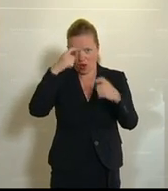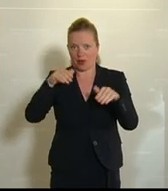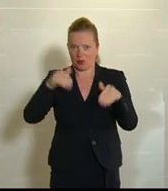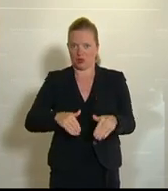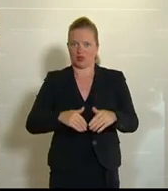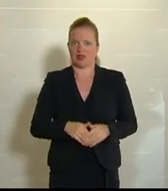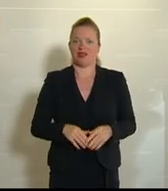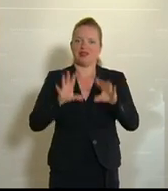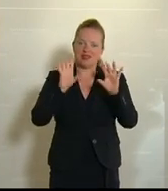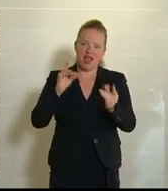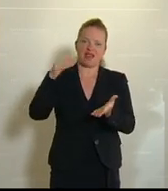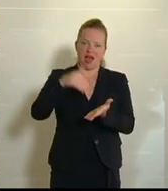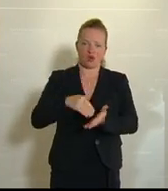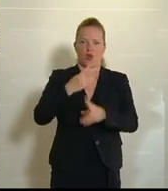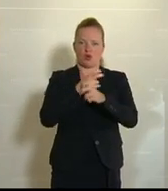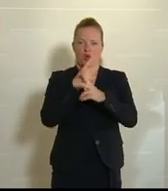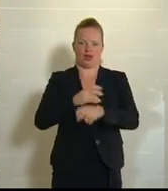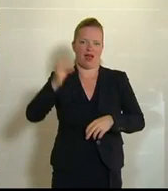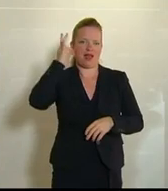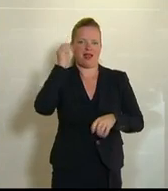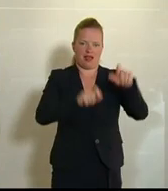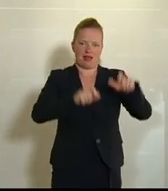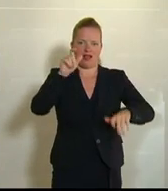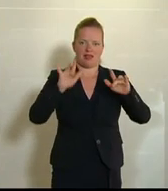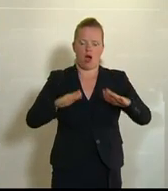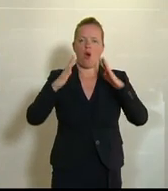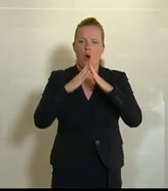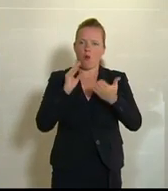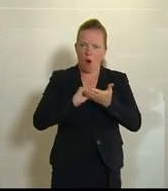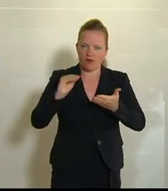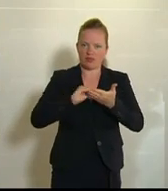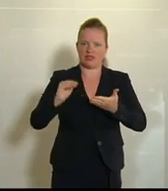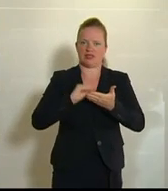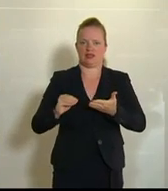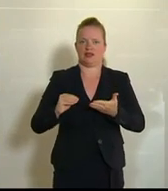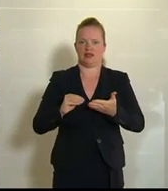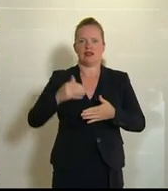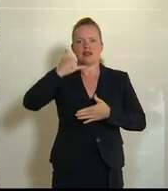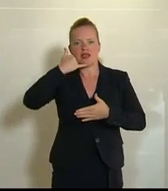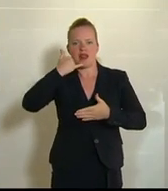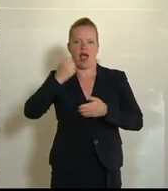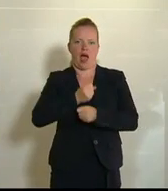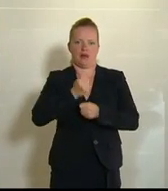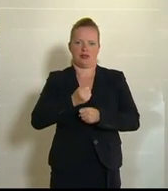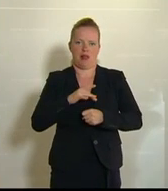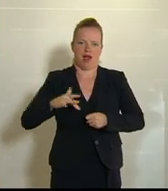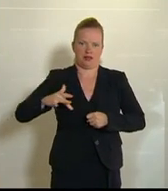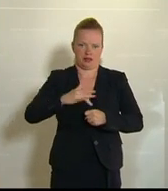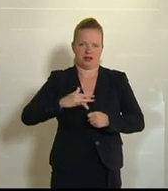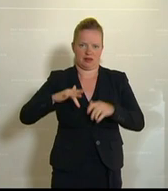Zigtausende Österreicherinnen und Österreicher haben Homeoffice- und Telearbeitsplätze in Anspruch genommen.